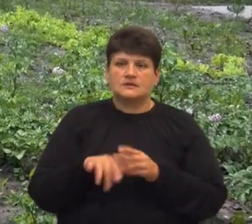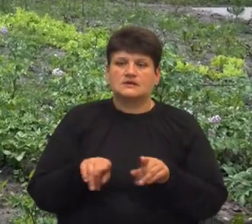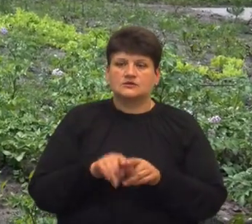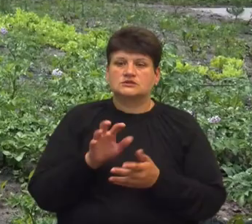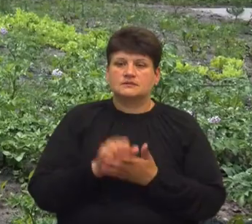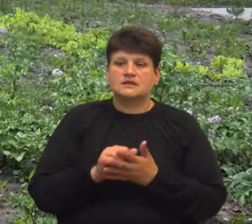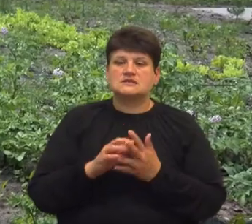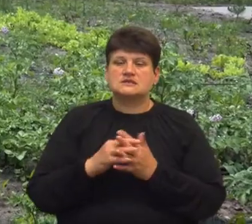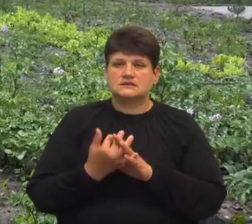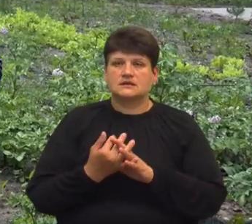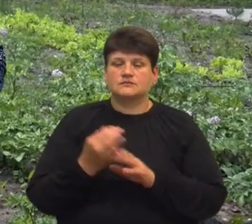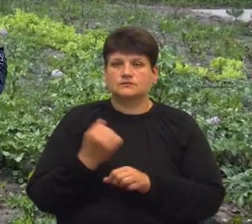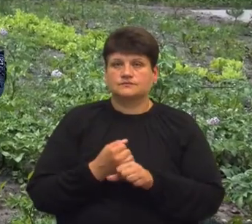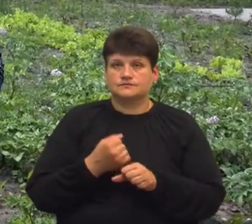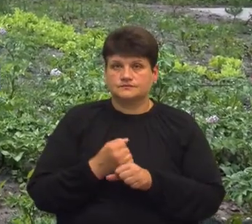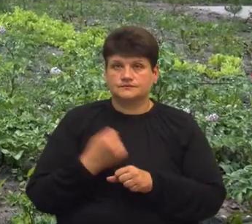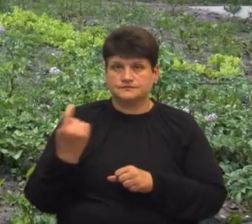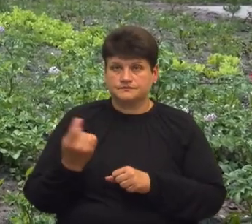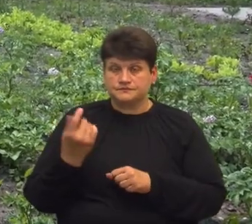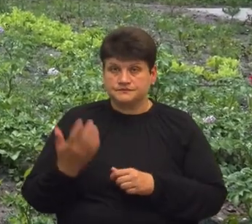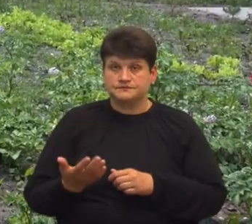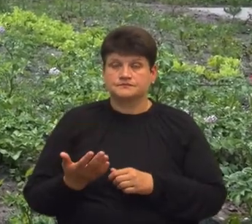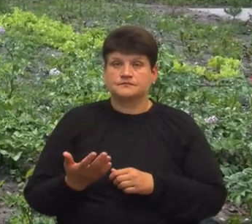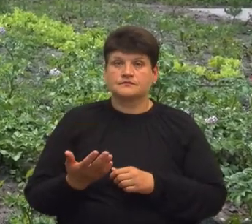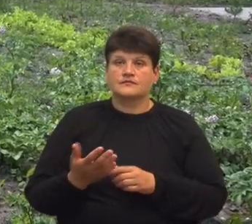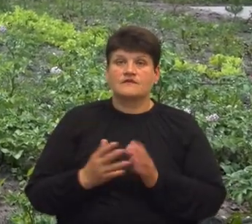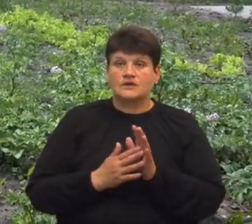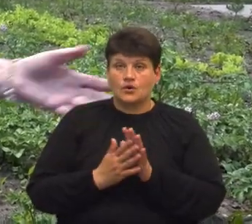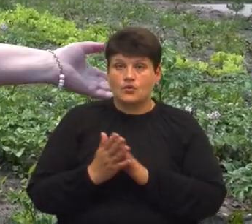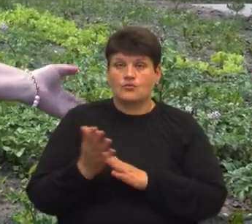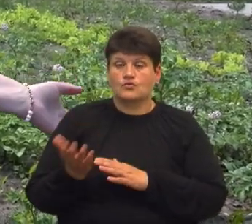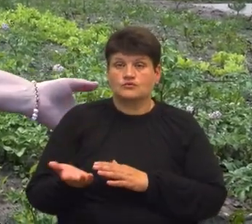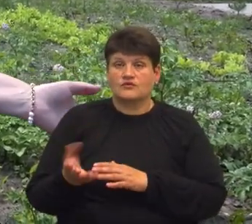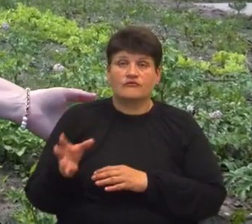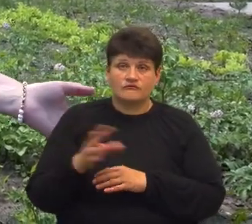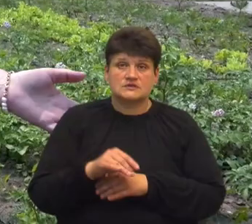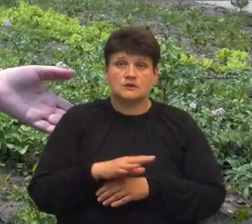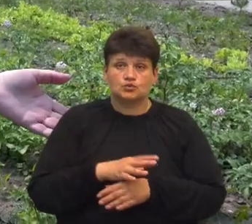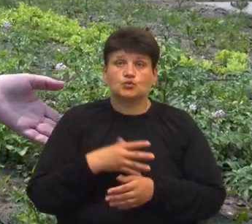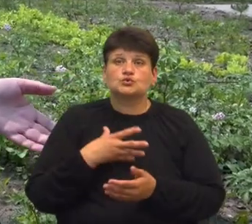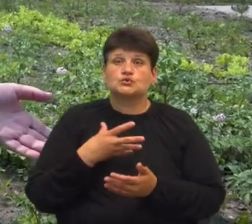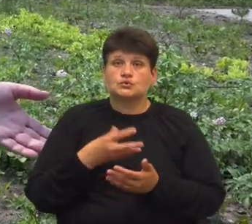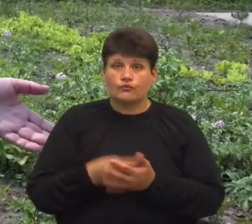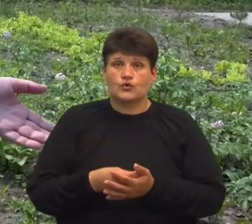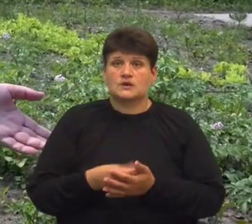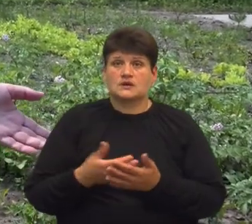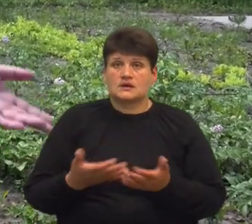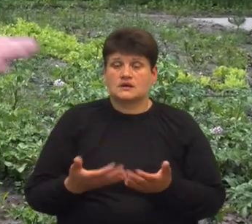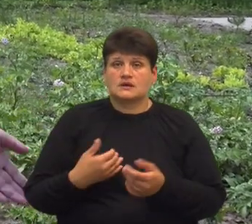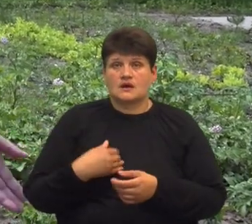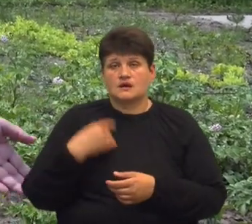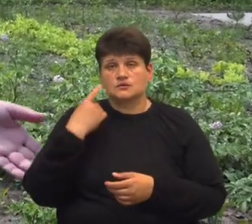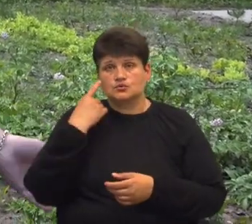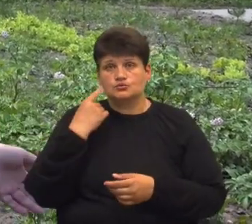сільськими, господарськими якимись культурами, вирощували. Все було своє. Я думаю, тому